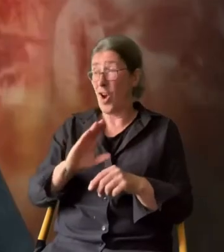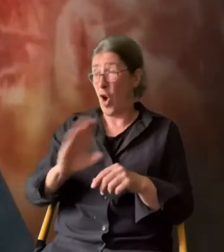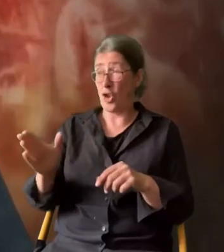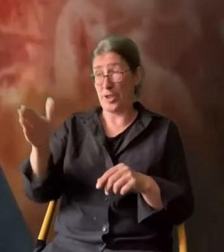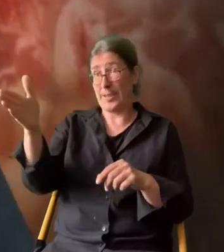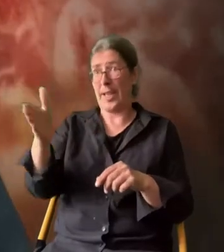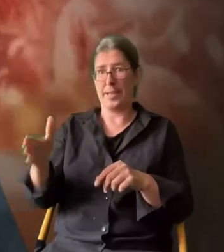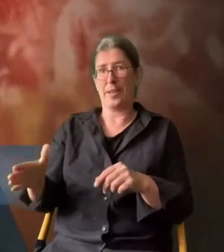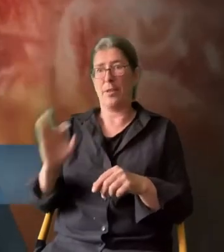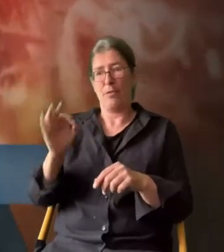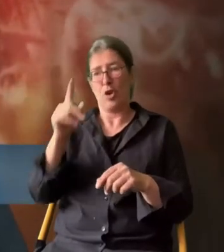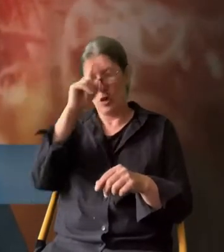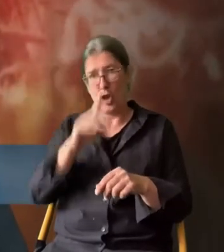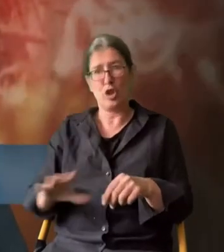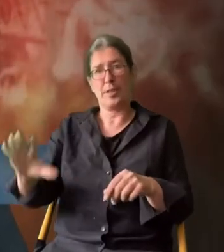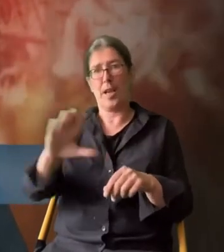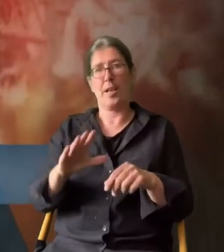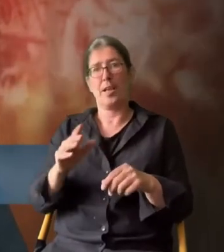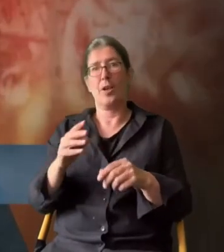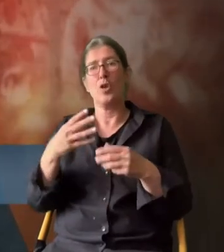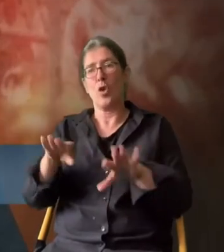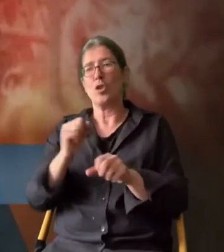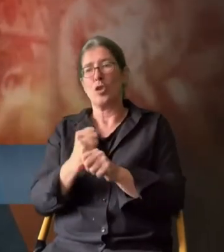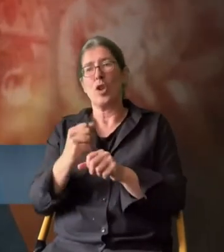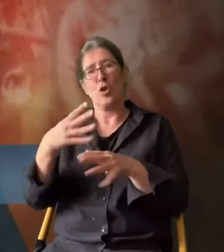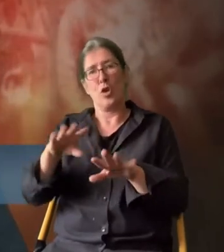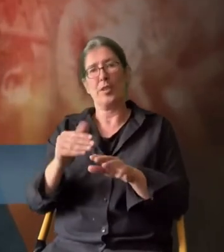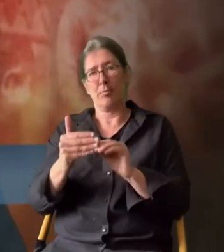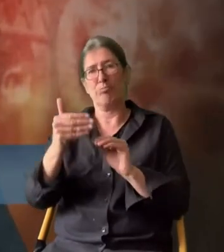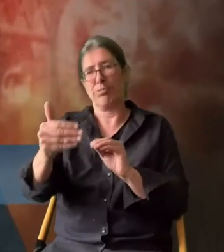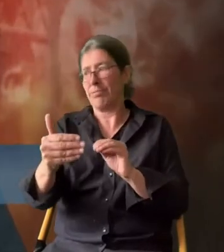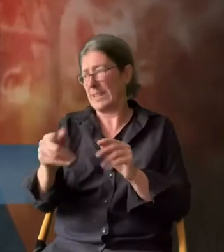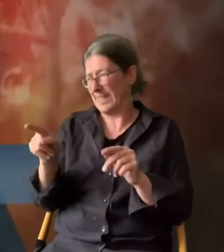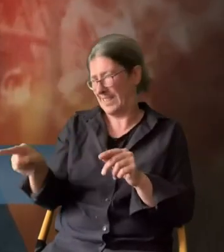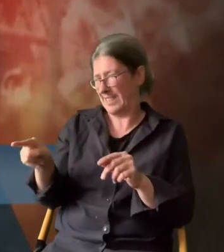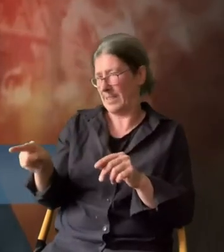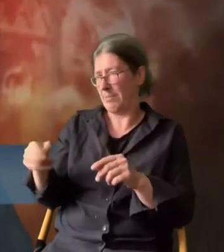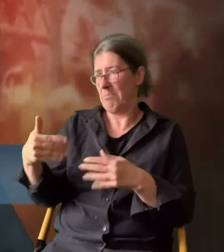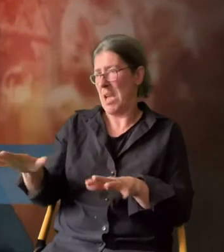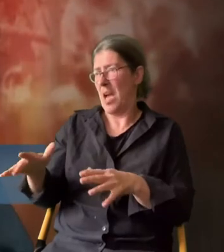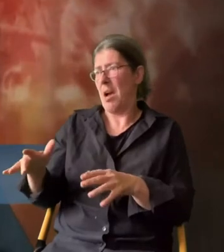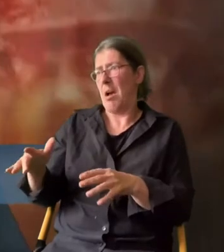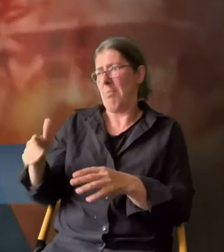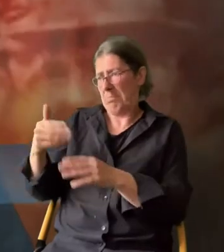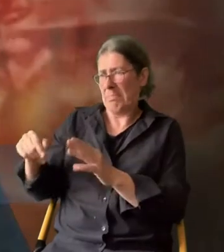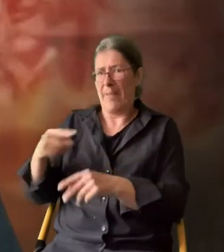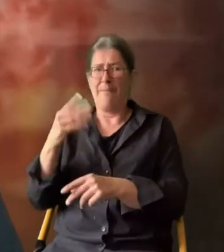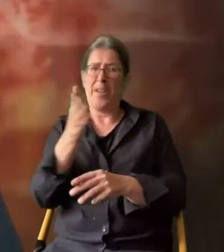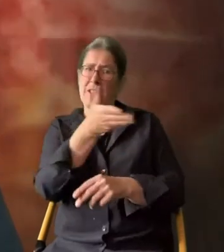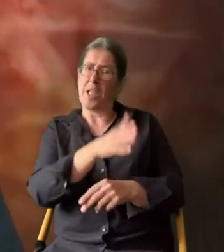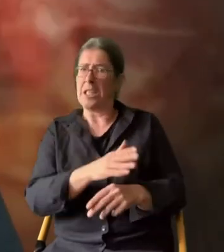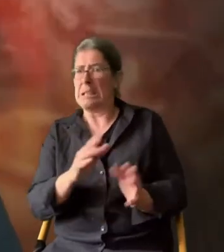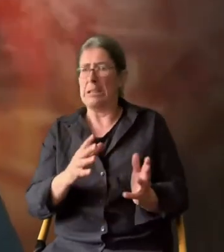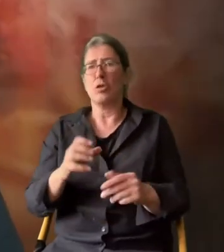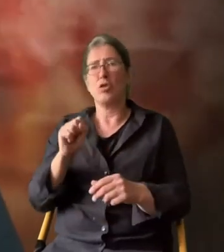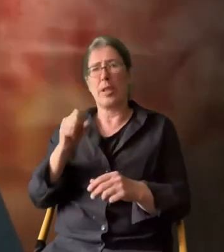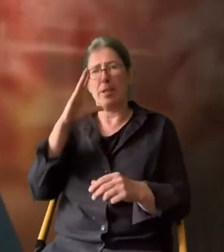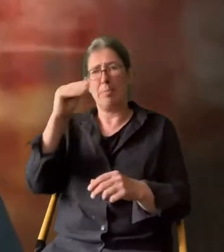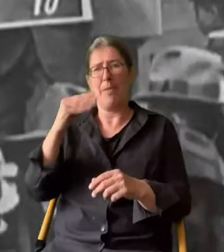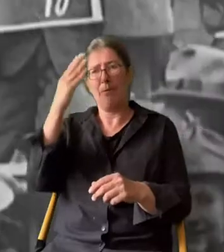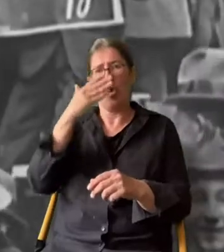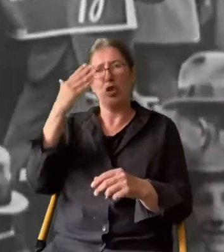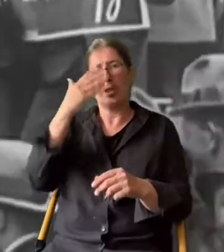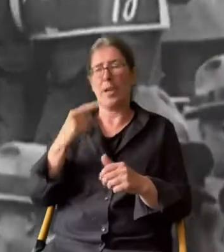Die Ostgrenze war für das Deutsche Reich nach 1919 die deutlich schwerere Wunde als die